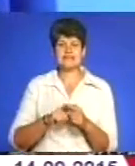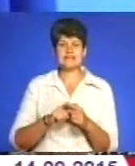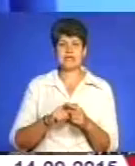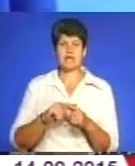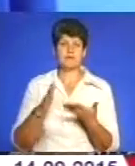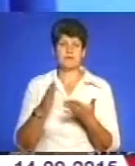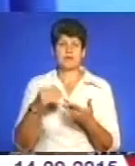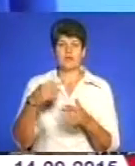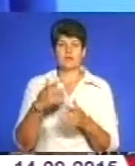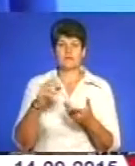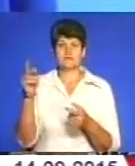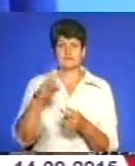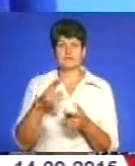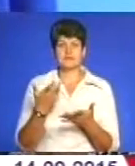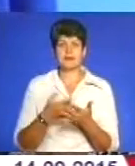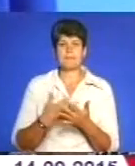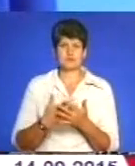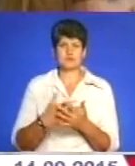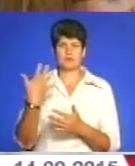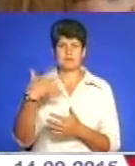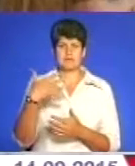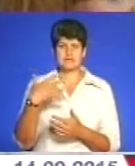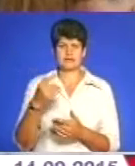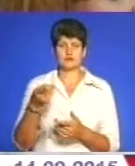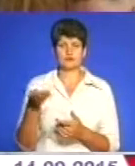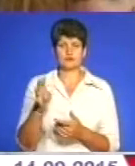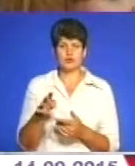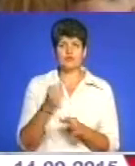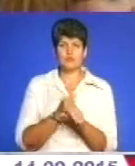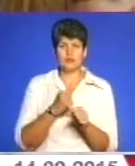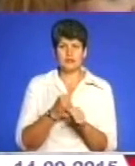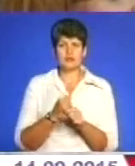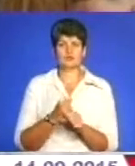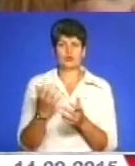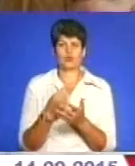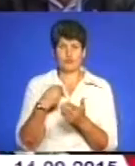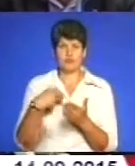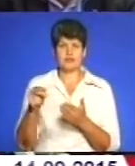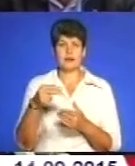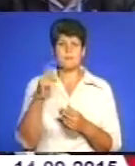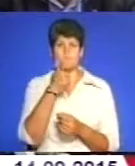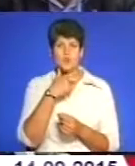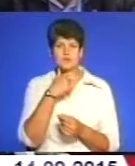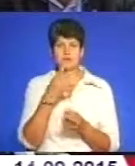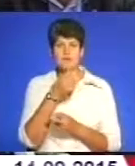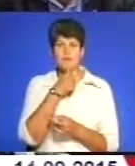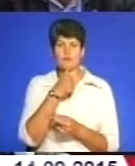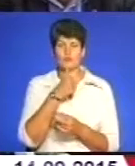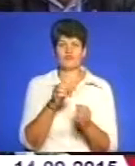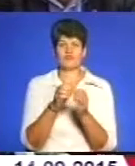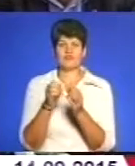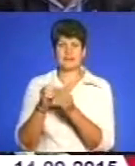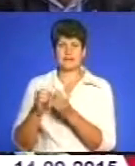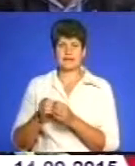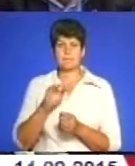одному місці праці – не більше 50 одиниць. Щоб заробити морозово чи інші солодощі, потрібно буде спробувати себе, бодай, у десяти